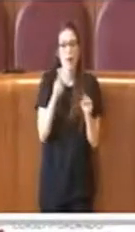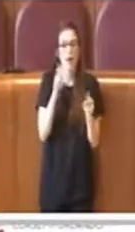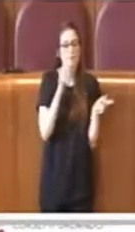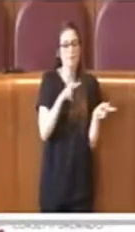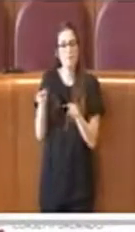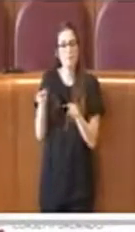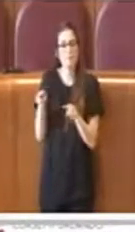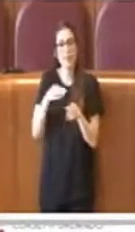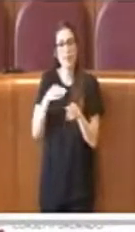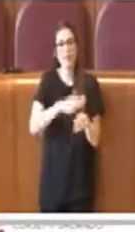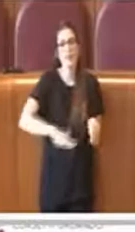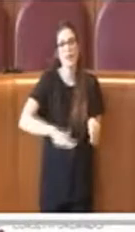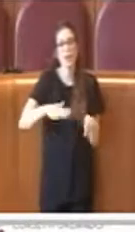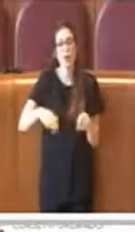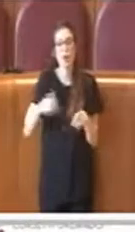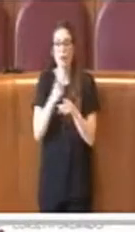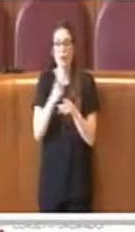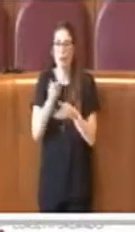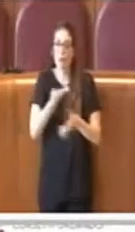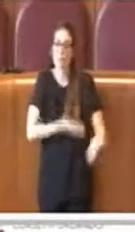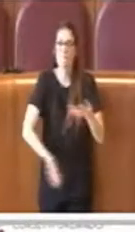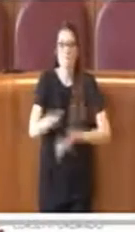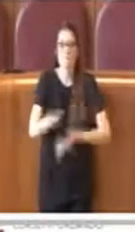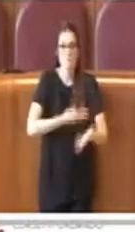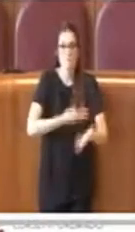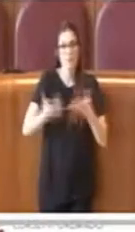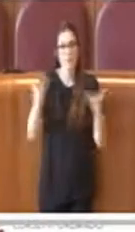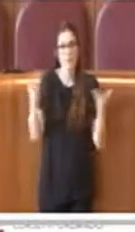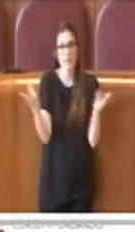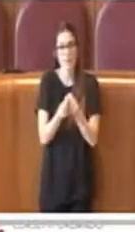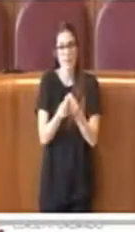dei territori e sviluppare simergie tra gli stessi.